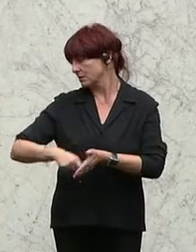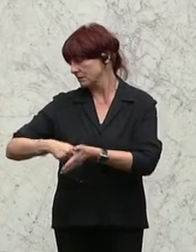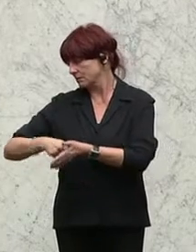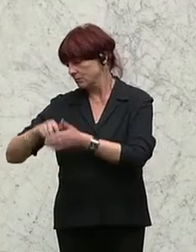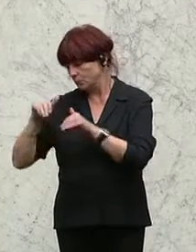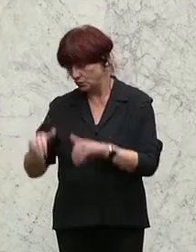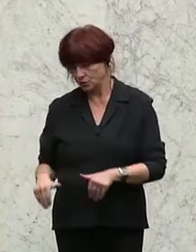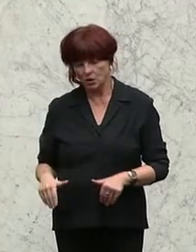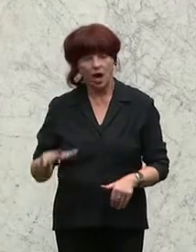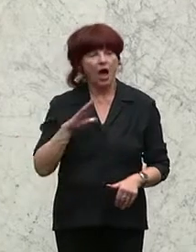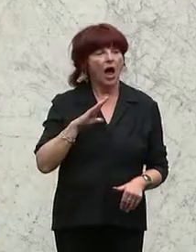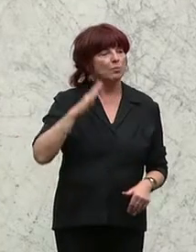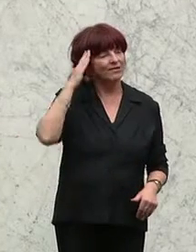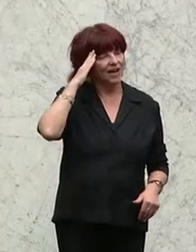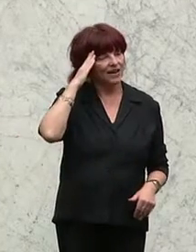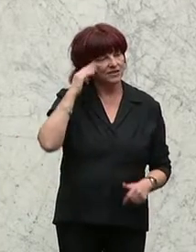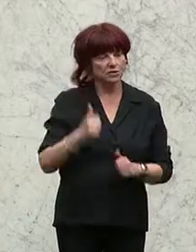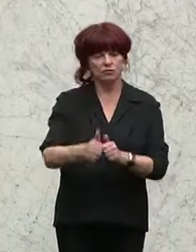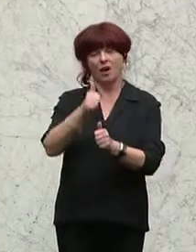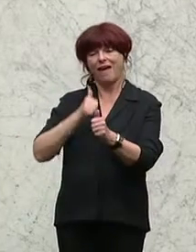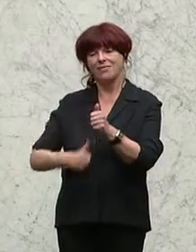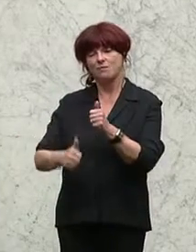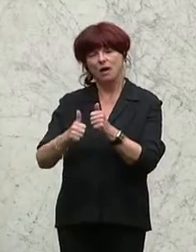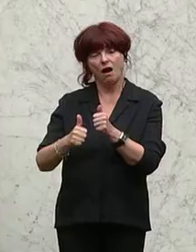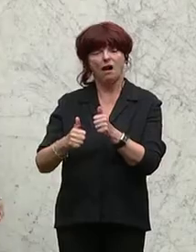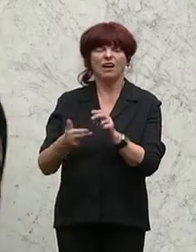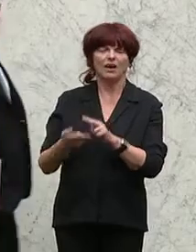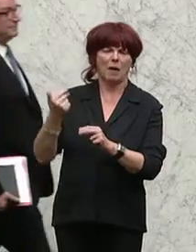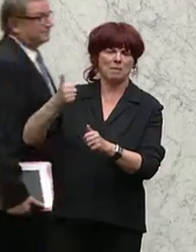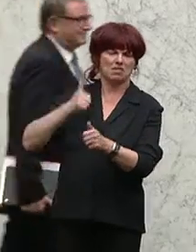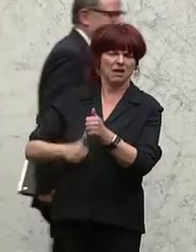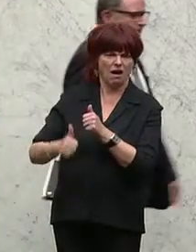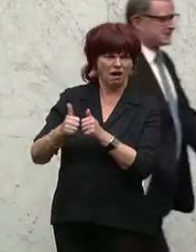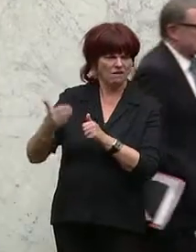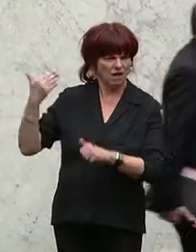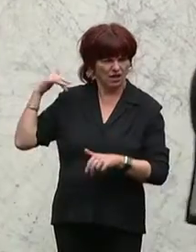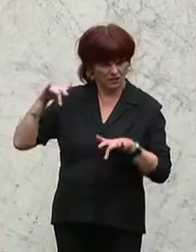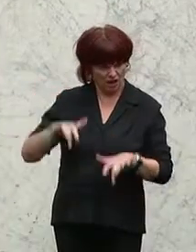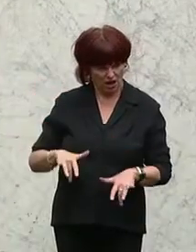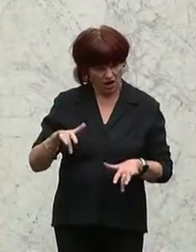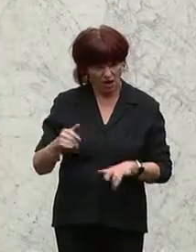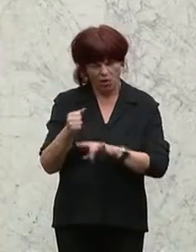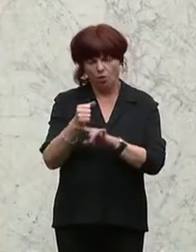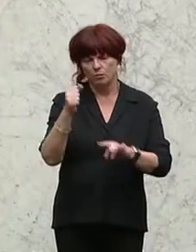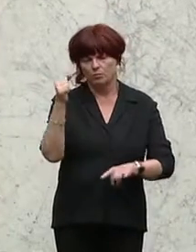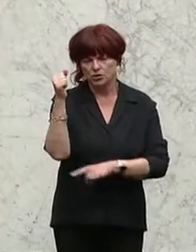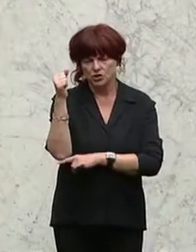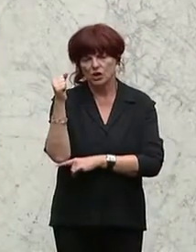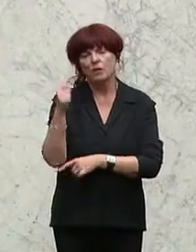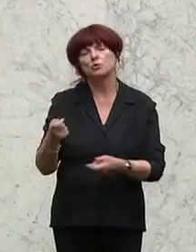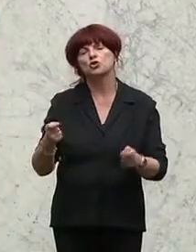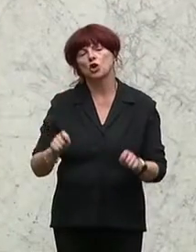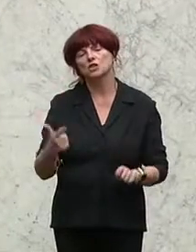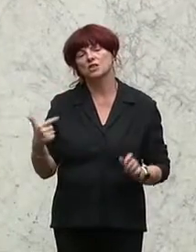Aber wir wissen, als wir vor einem Jahr hier herinnen oder einem knappen Jahr hier herinnen das Budget für 2015